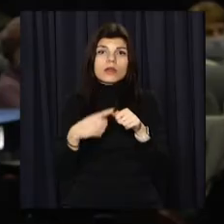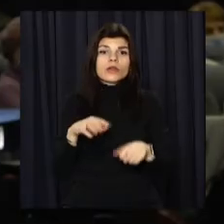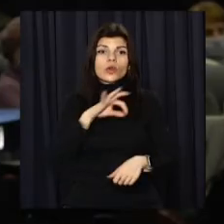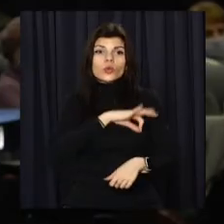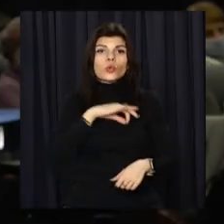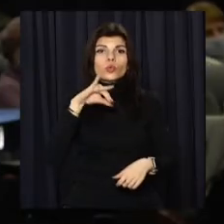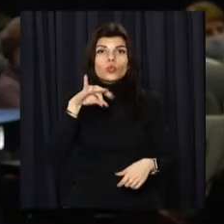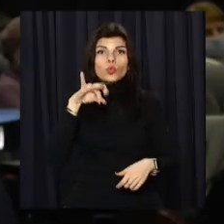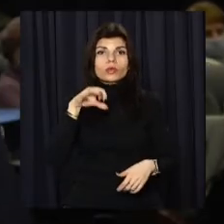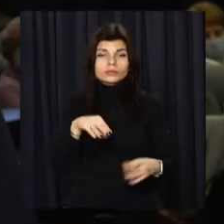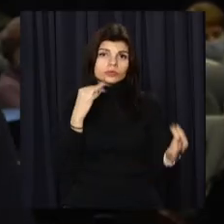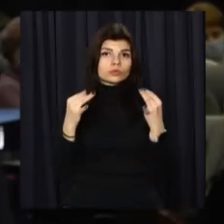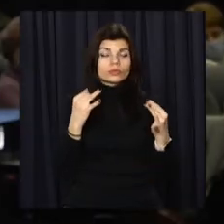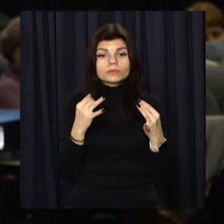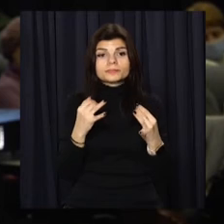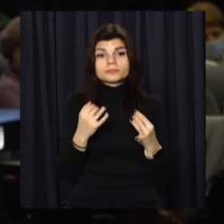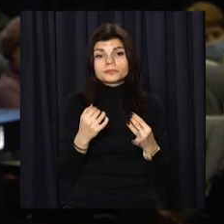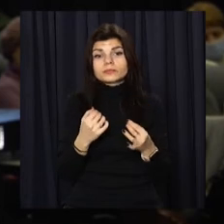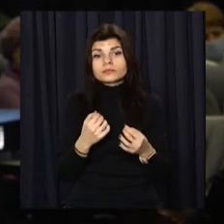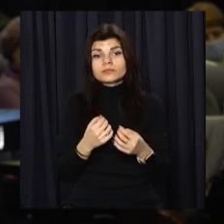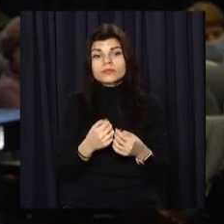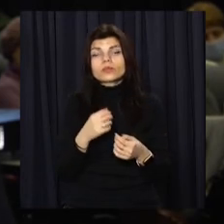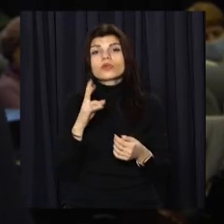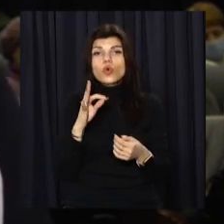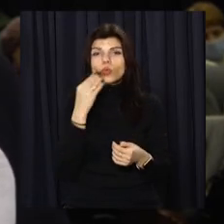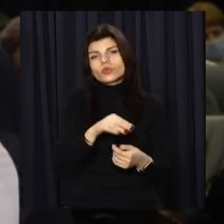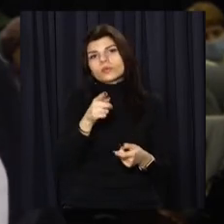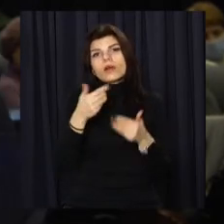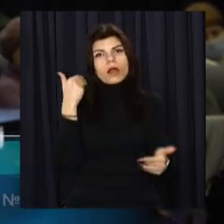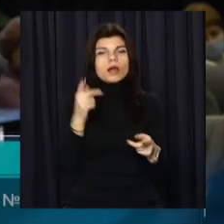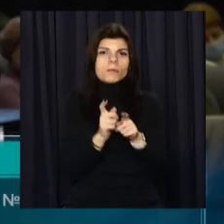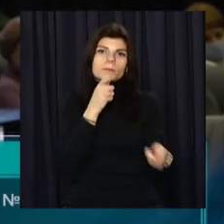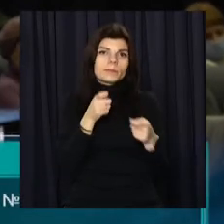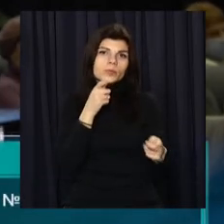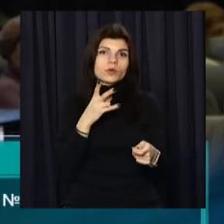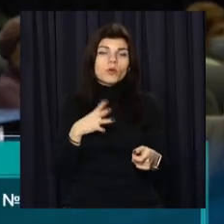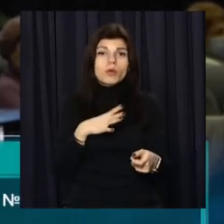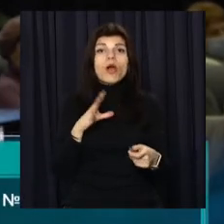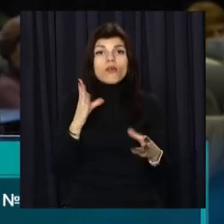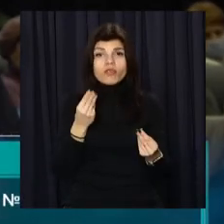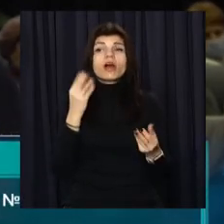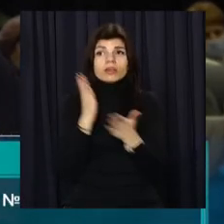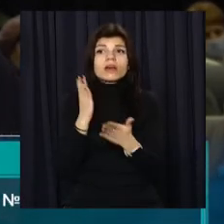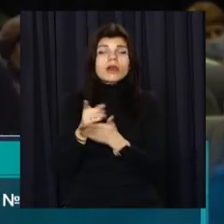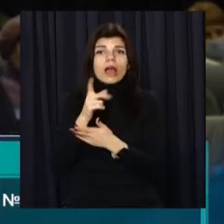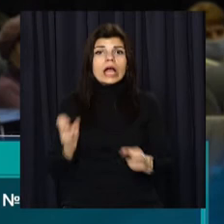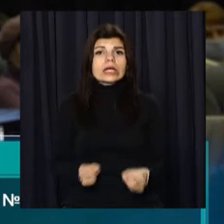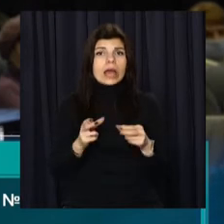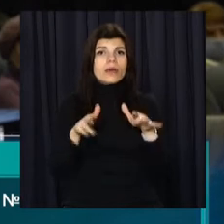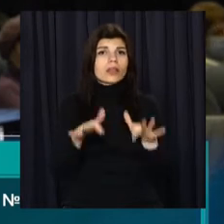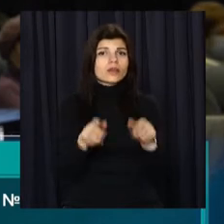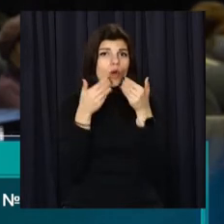додані до неї докази. В такому випадку це забезпечить відкриття кримінальної справи. І от вже якщо ми кажемо про